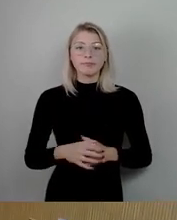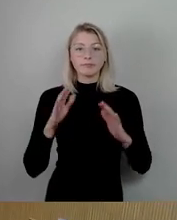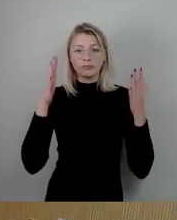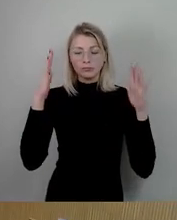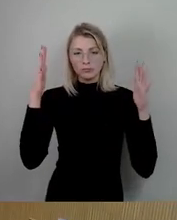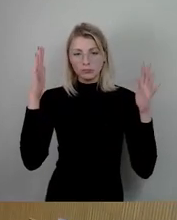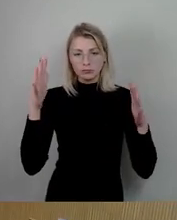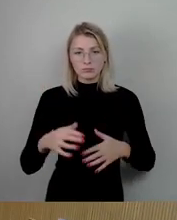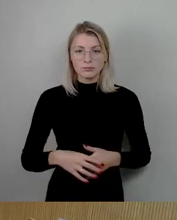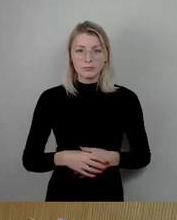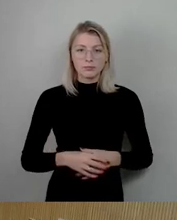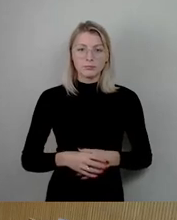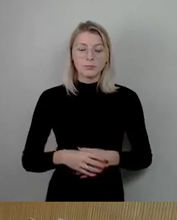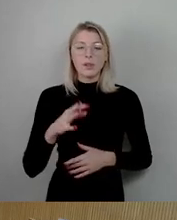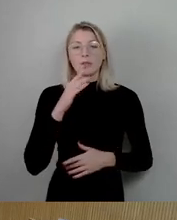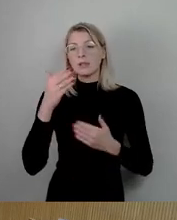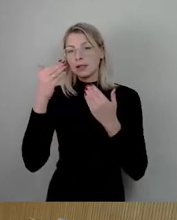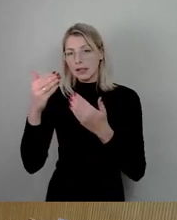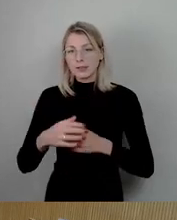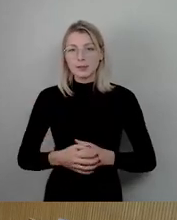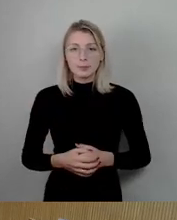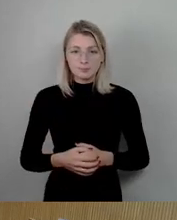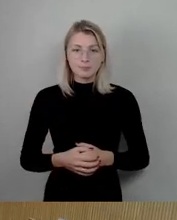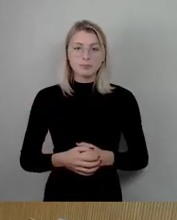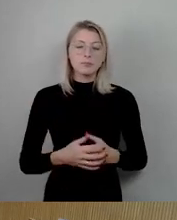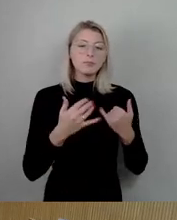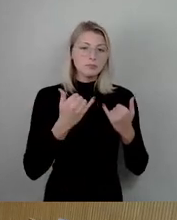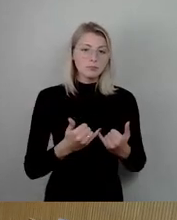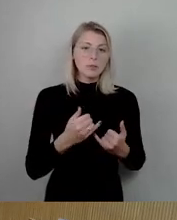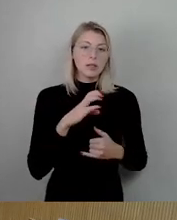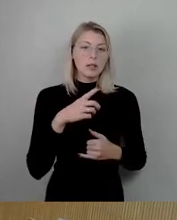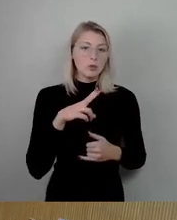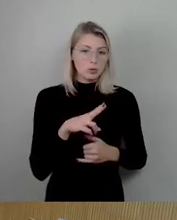So, dann vielen Dank für Ihren Redebeitrag. Und jetzt CDU, Herr Schmidt.